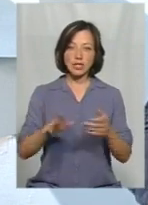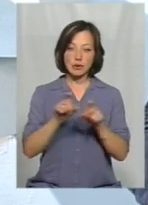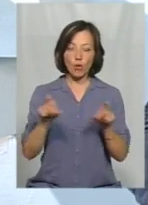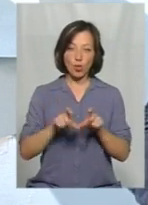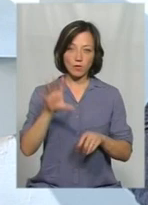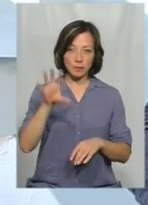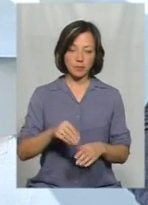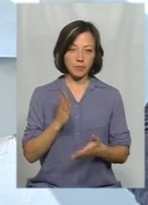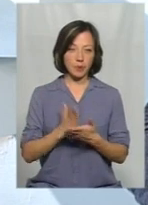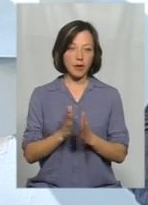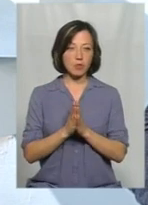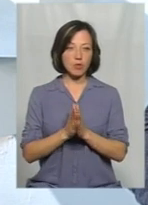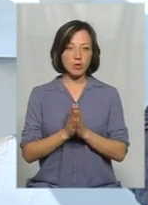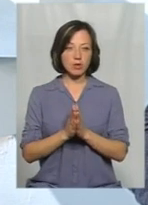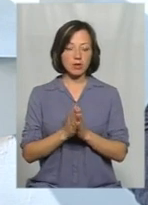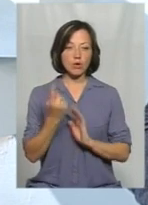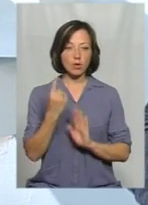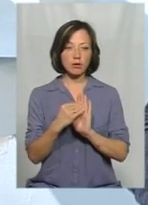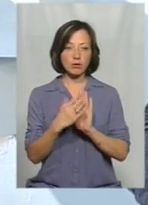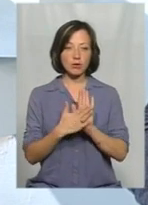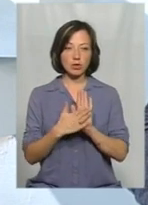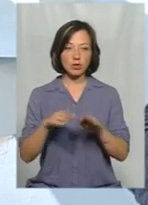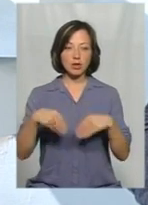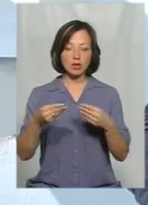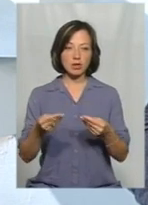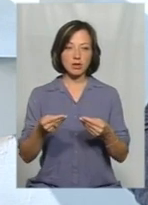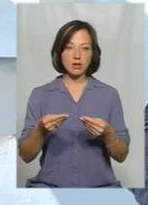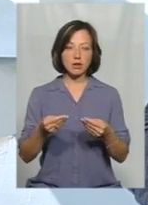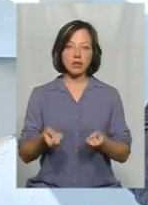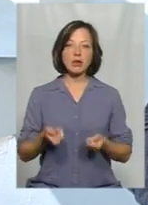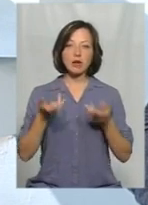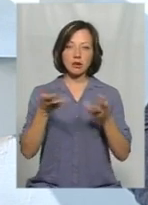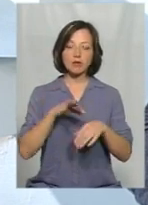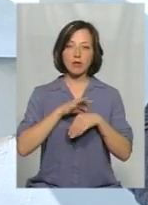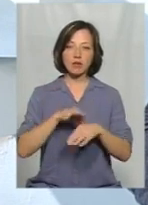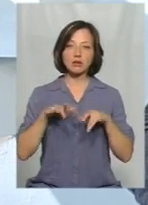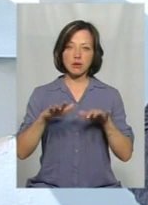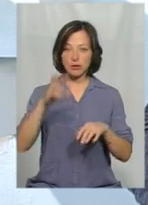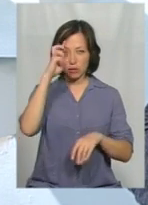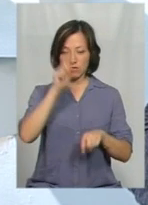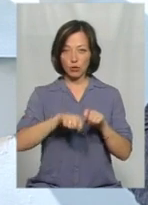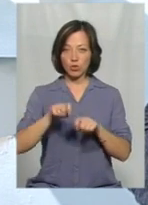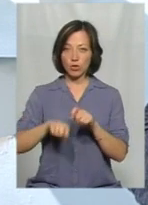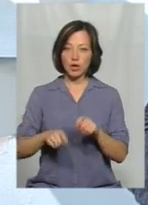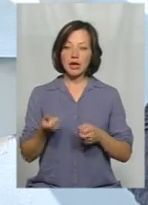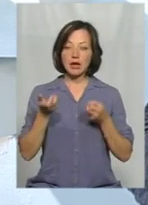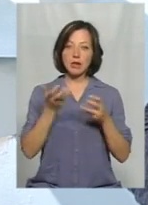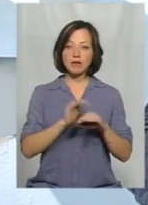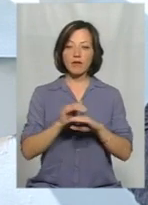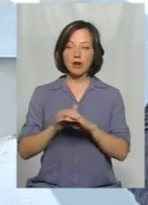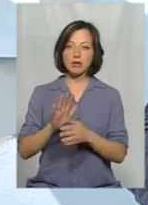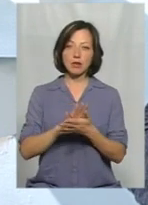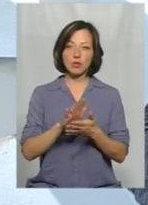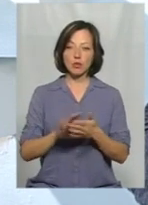очисні споруди і попросили їх одним із пунктов надати кількість проведених заходів державного контролю, кількість вільних фактів забруднення